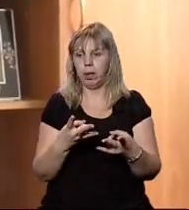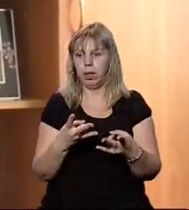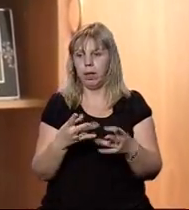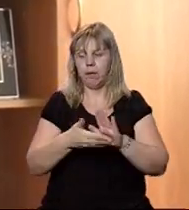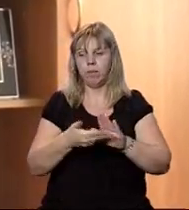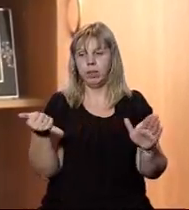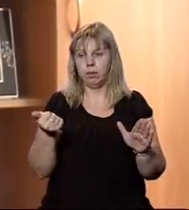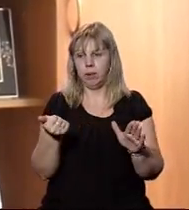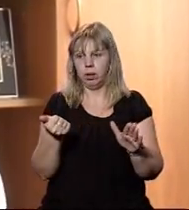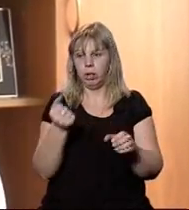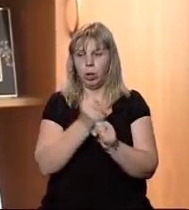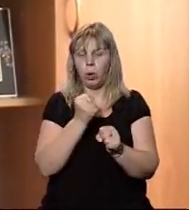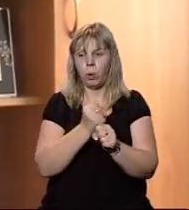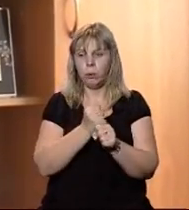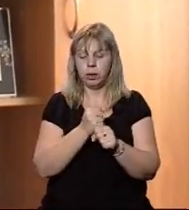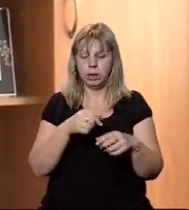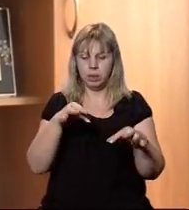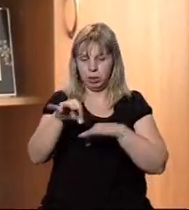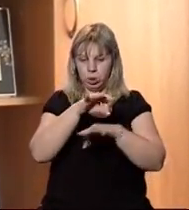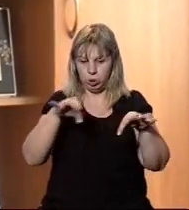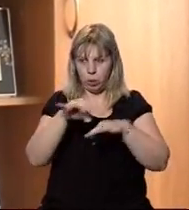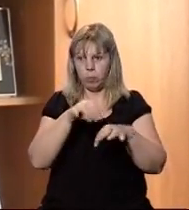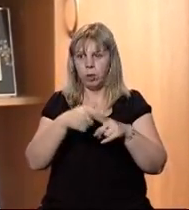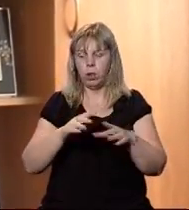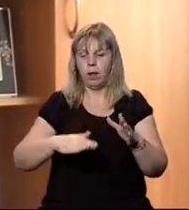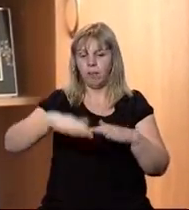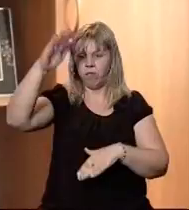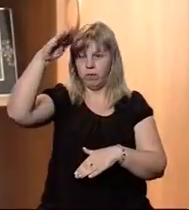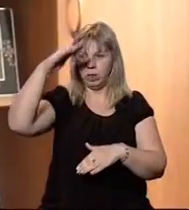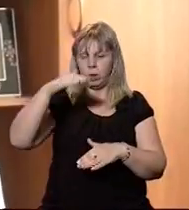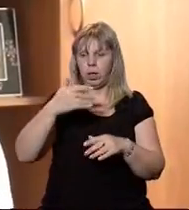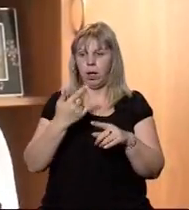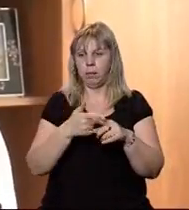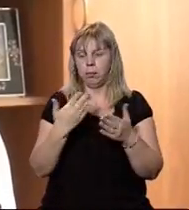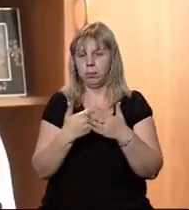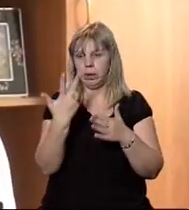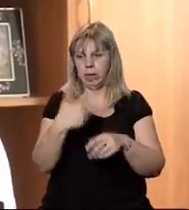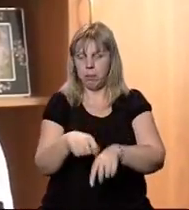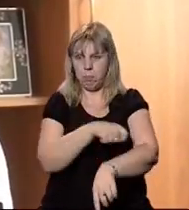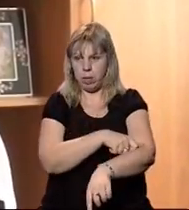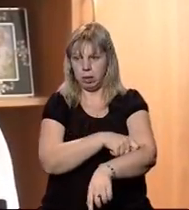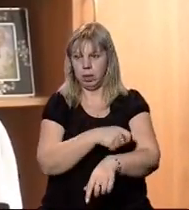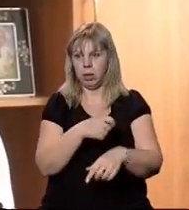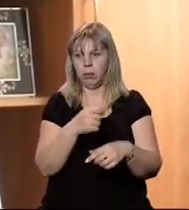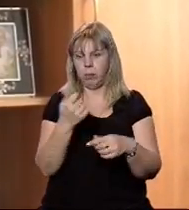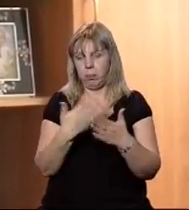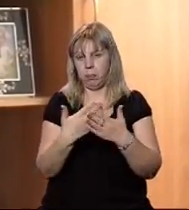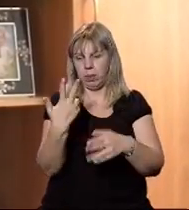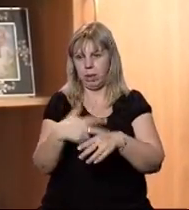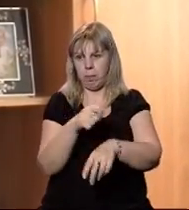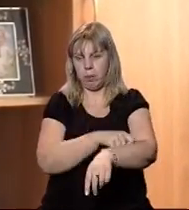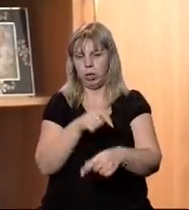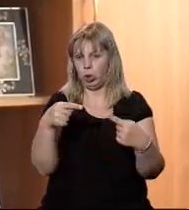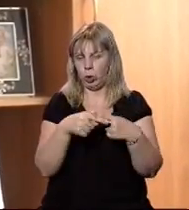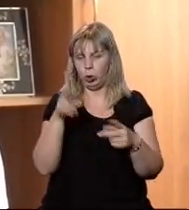робити зйомку, тому що висота там десь понад 3 метри. В межах 3 метрів,